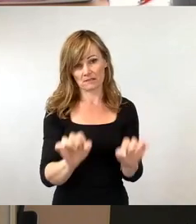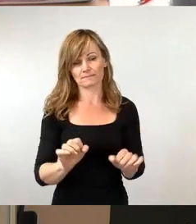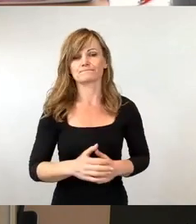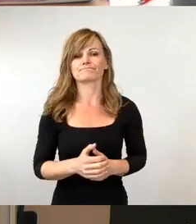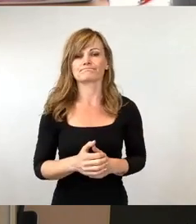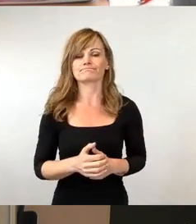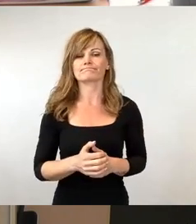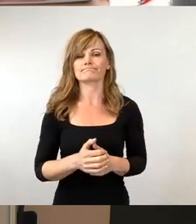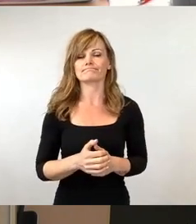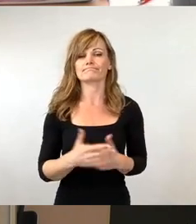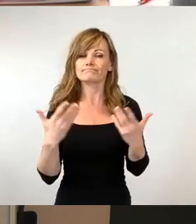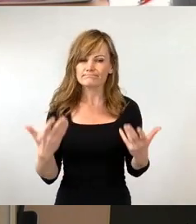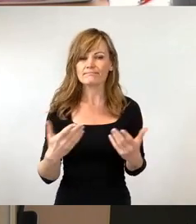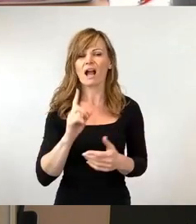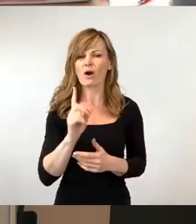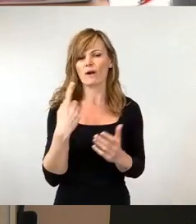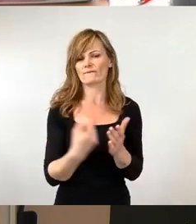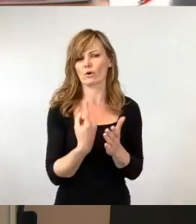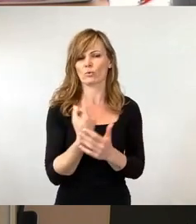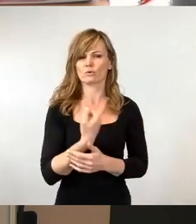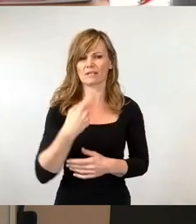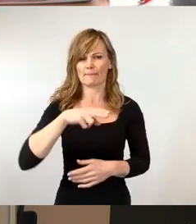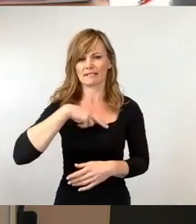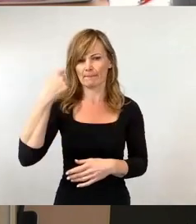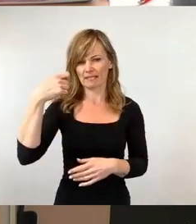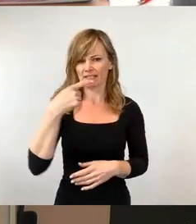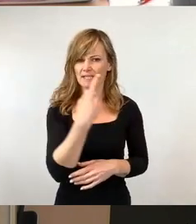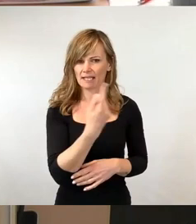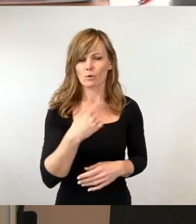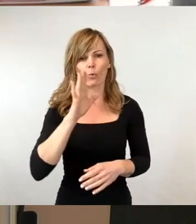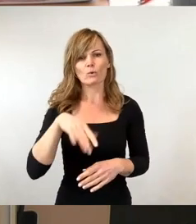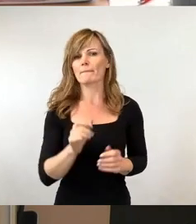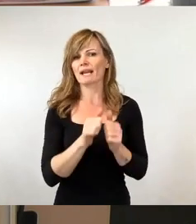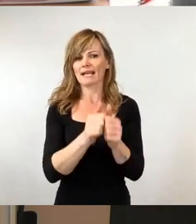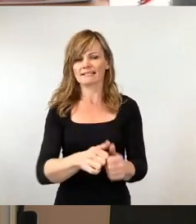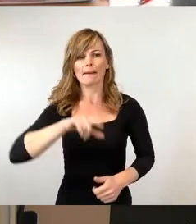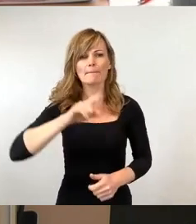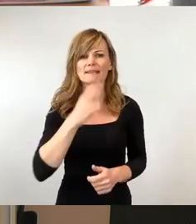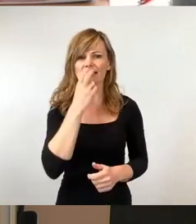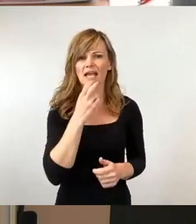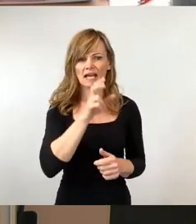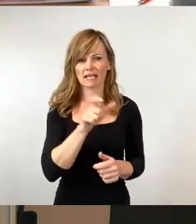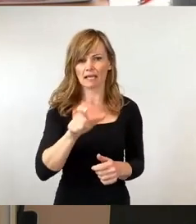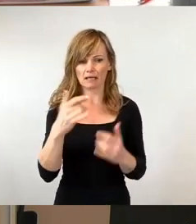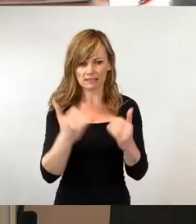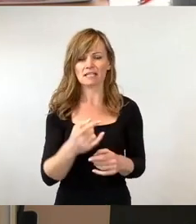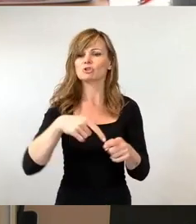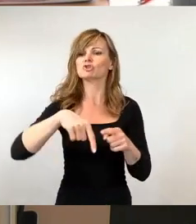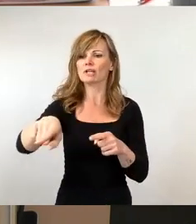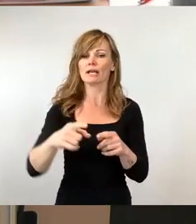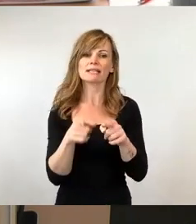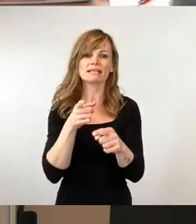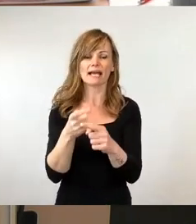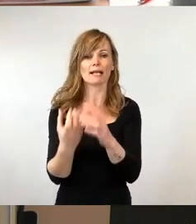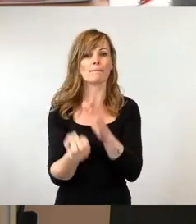auch die Forderung unseres Ministerpräsidenten, unbegleitete Minderjährige jetzt mal direkt in die Produktion zu schicken. Das fördert nur